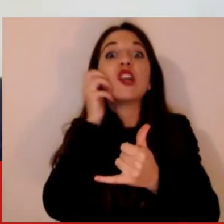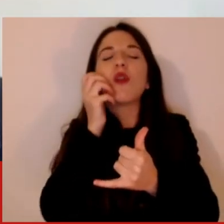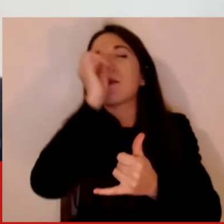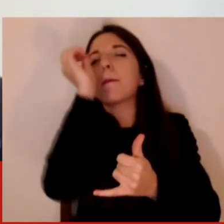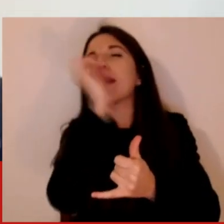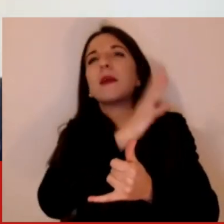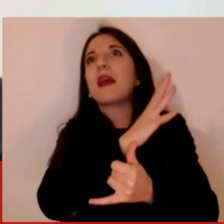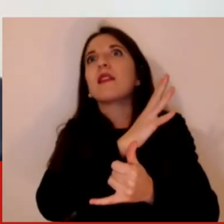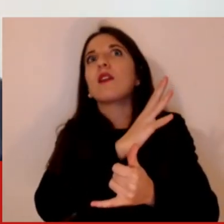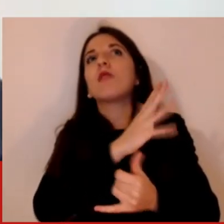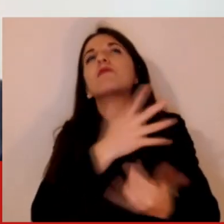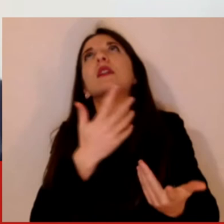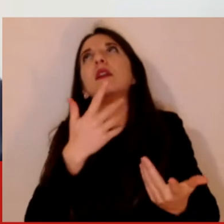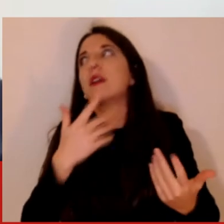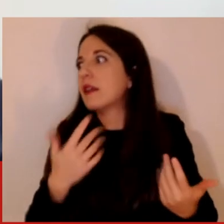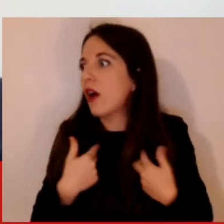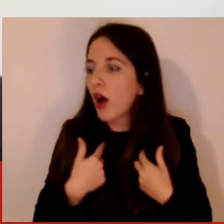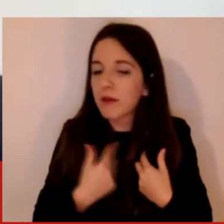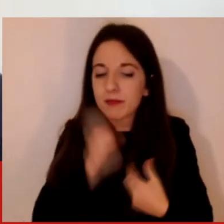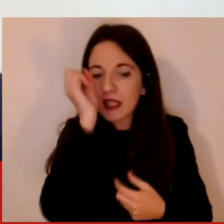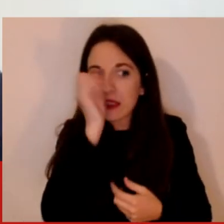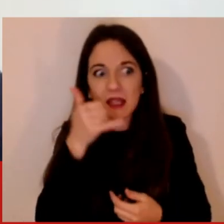sentiamo un po' persi, un po' come se fossimo nudi.